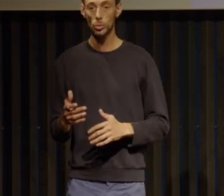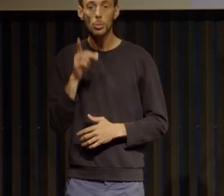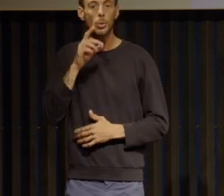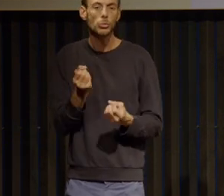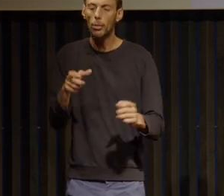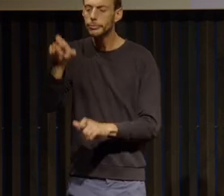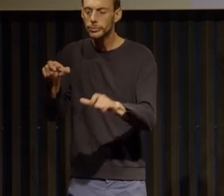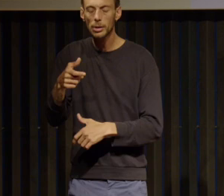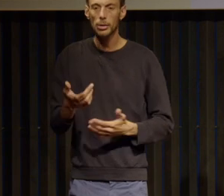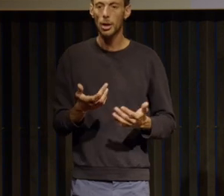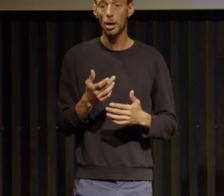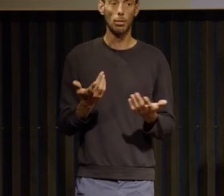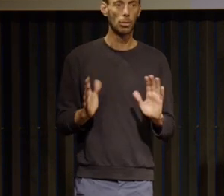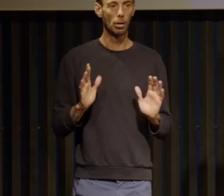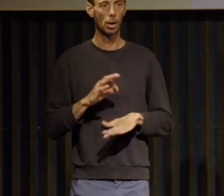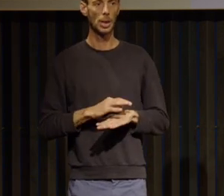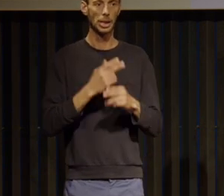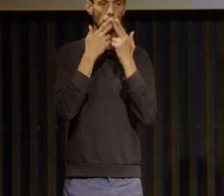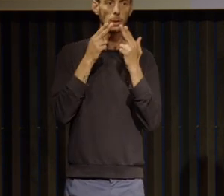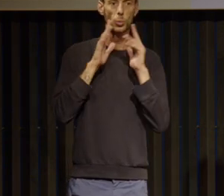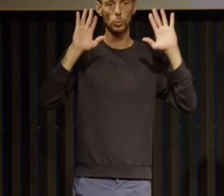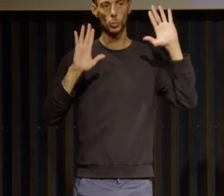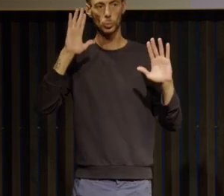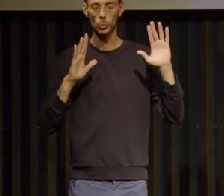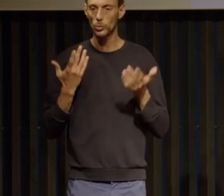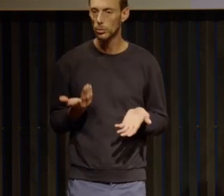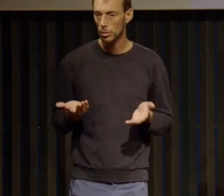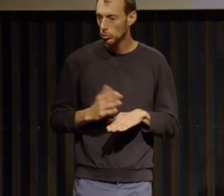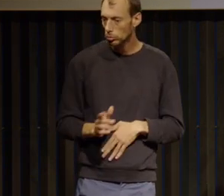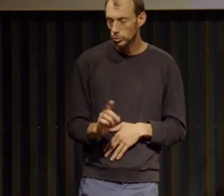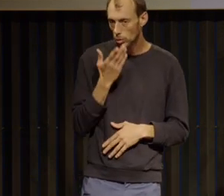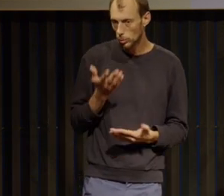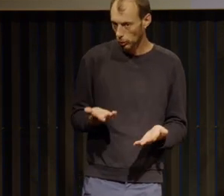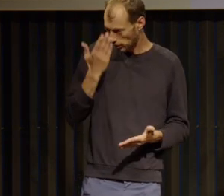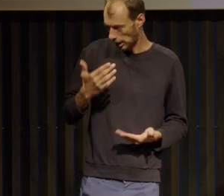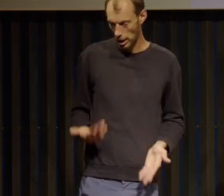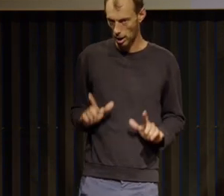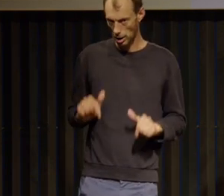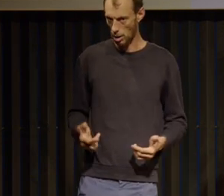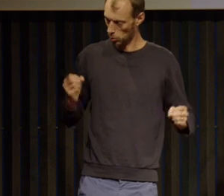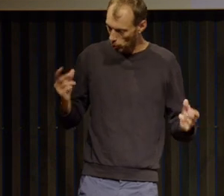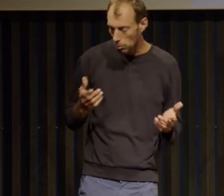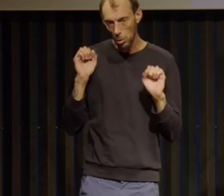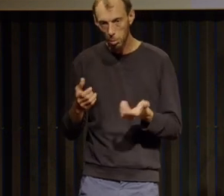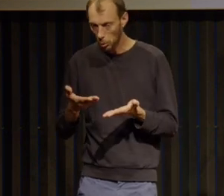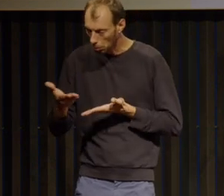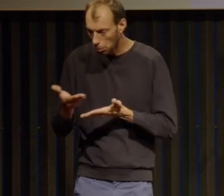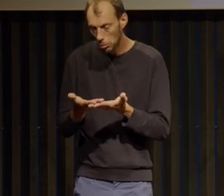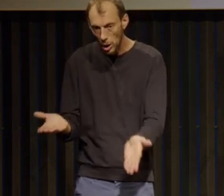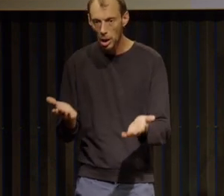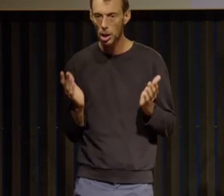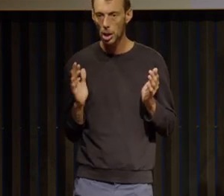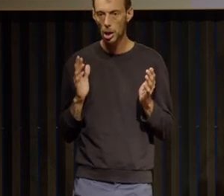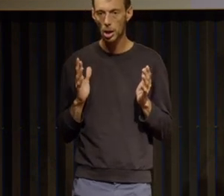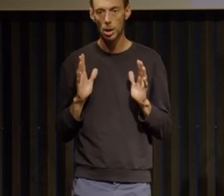'elle voit bien que bon on est cadavérique donc bon on ne pas faire comme s'il ne passait rien voilà désamorcer les choses proposer de se retrouver plutôt